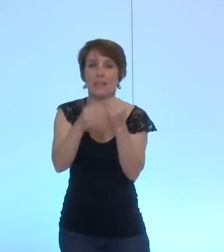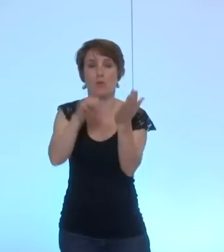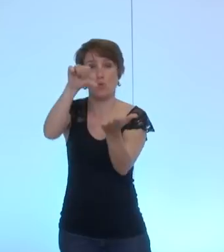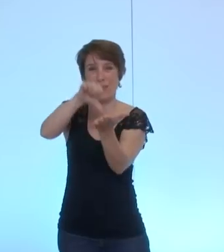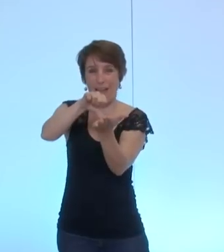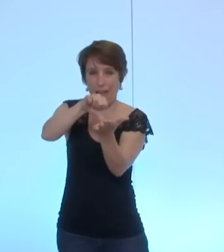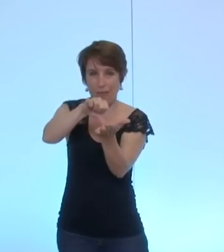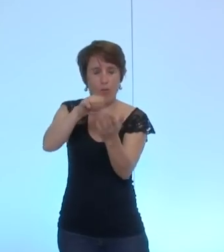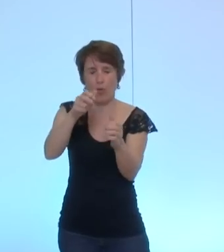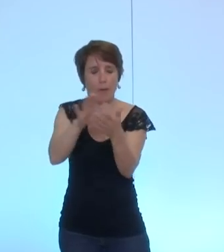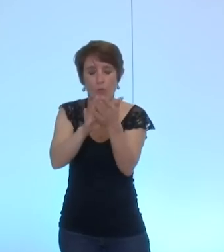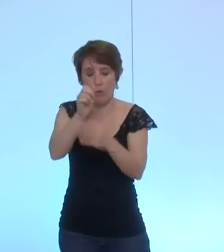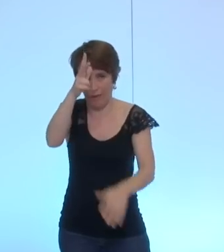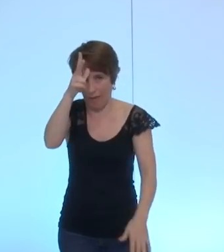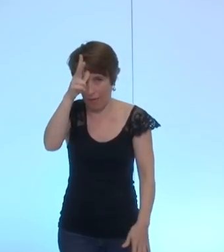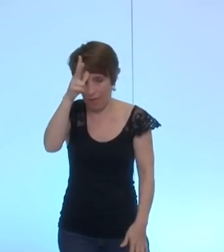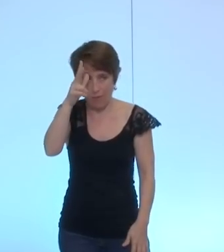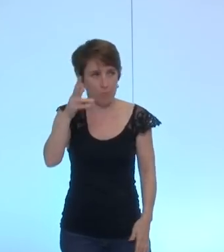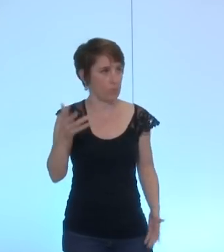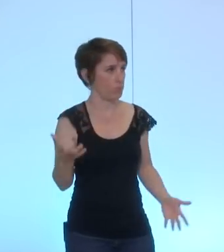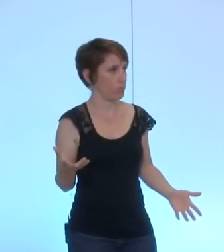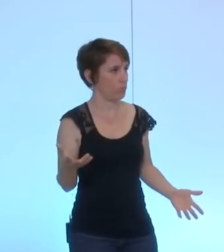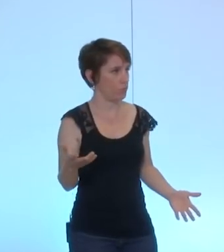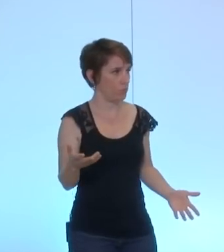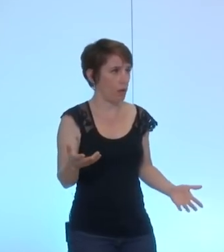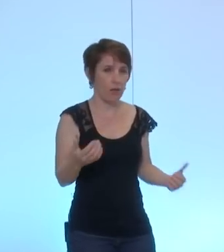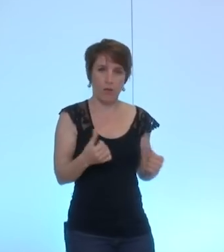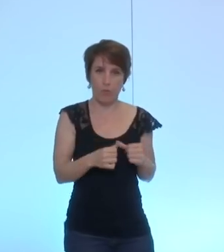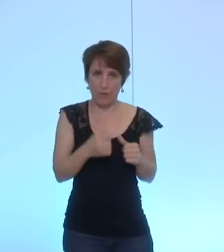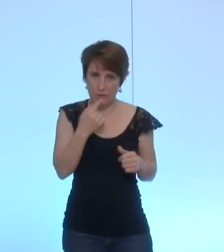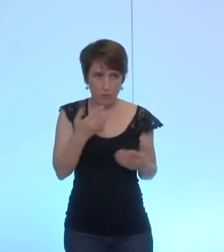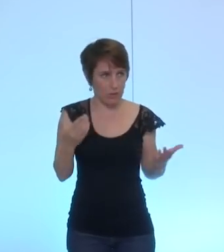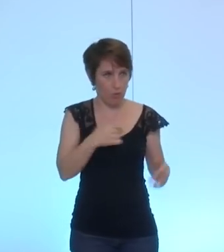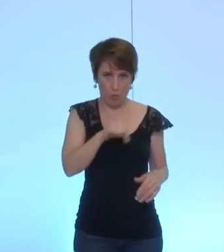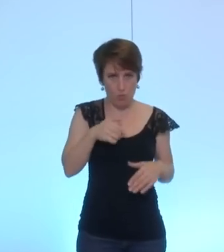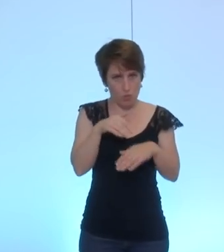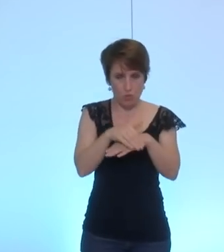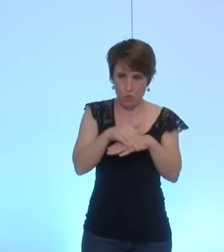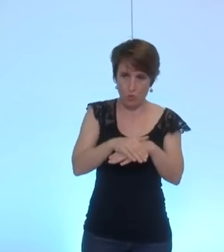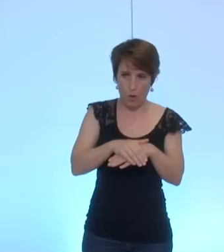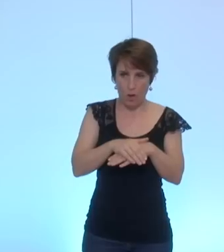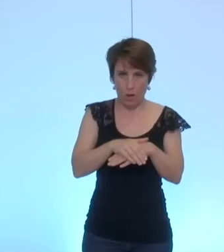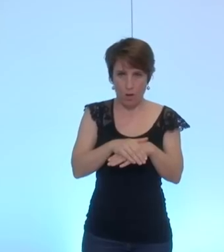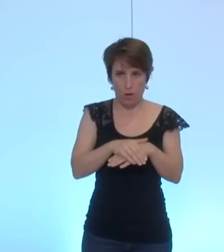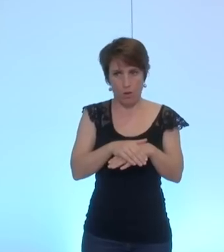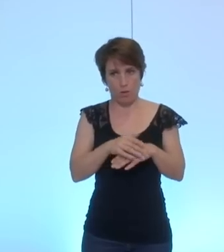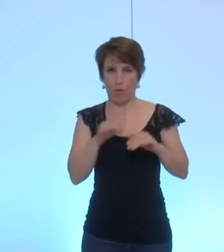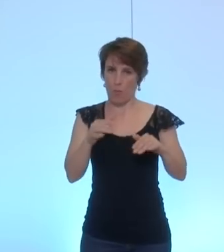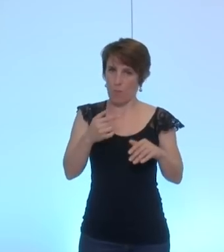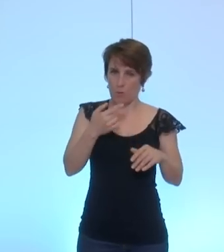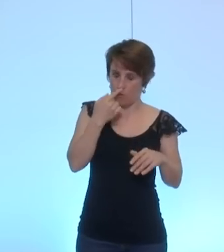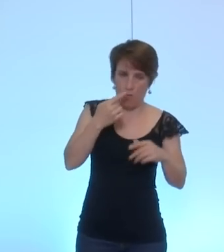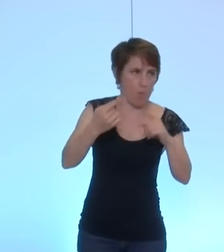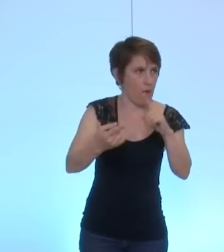ne peuvent pas expliquer que ce soir nous ne votions pas ou nous ne donnions pas là aussi un signal en direction